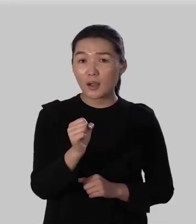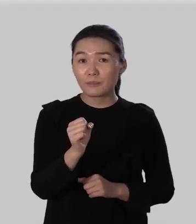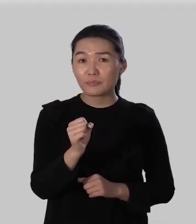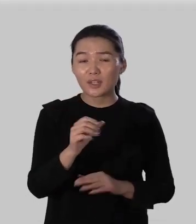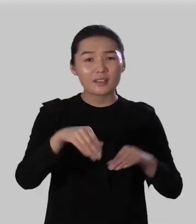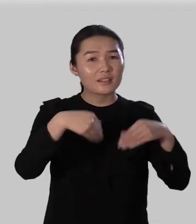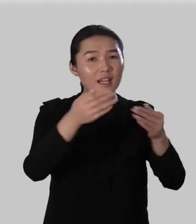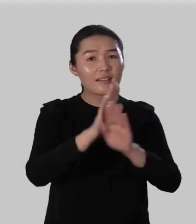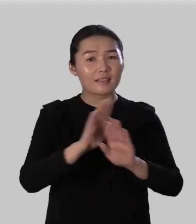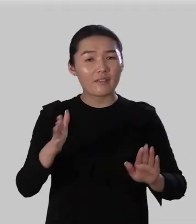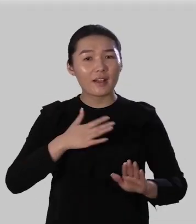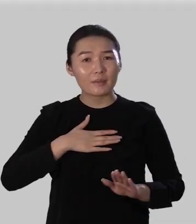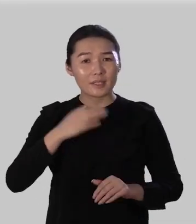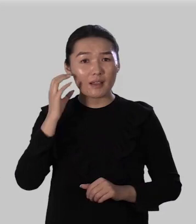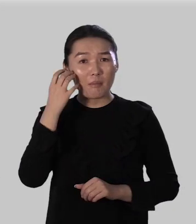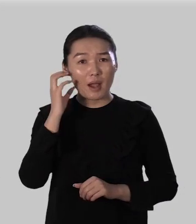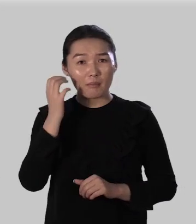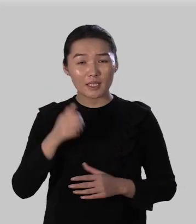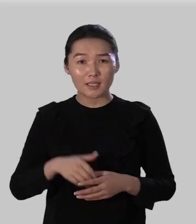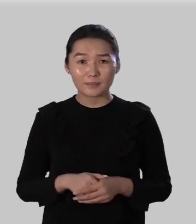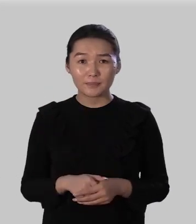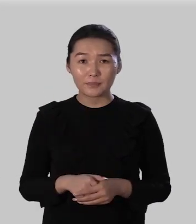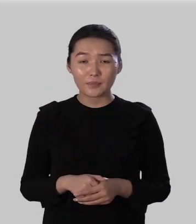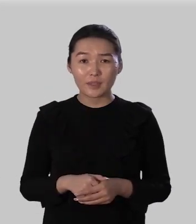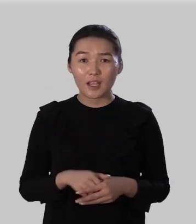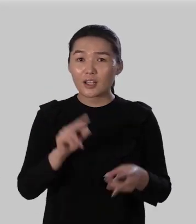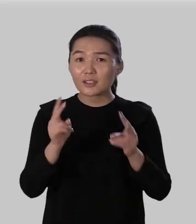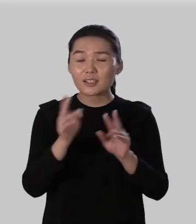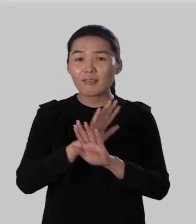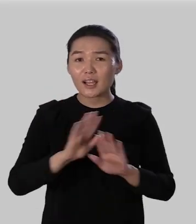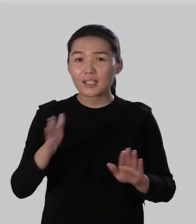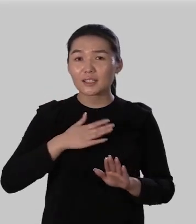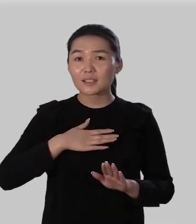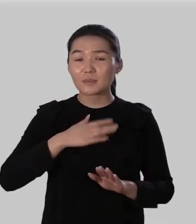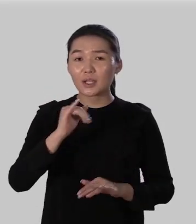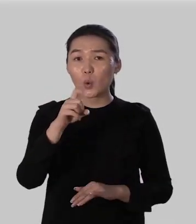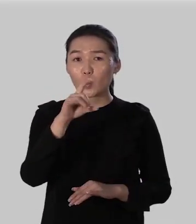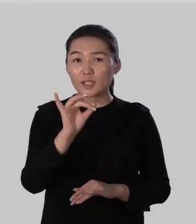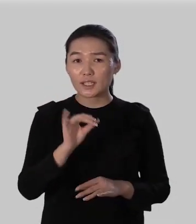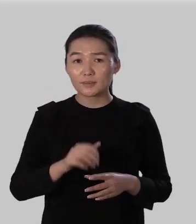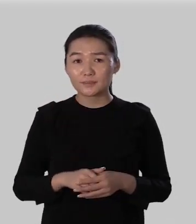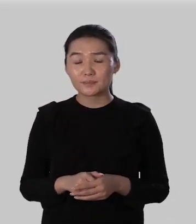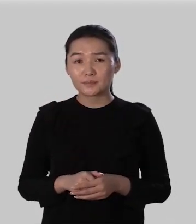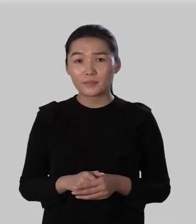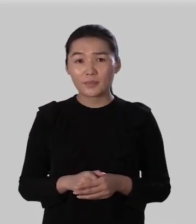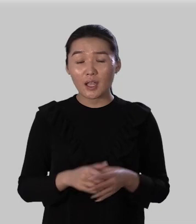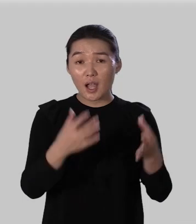не отдавай меня бабки не варись меня ухи